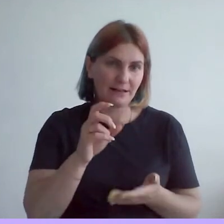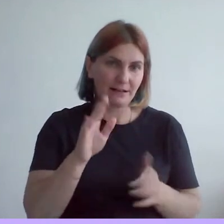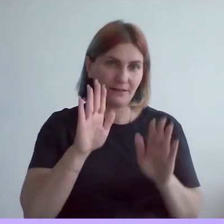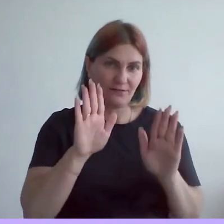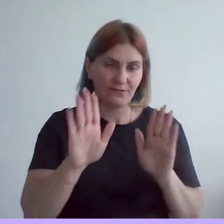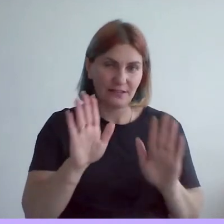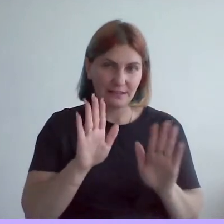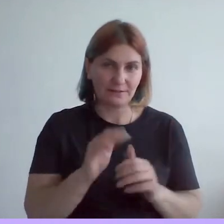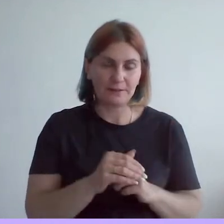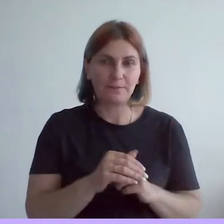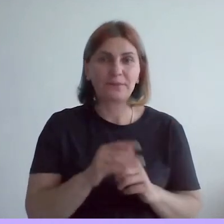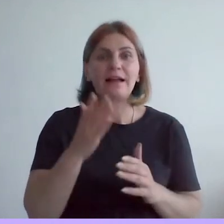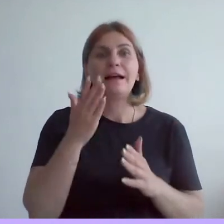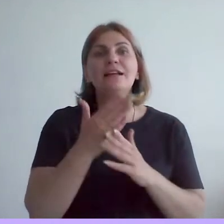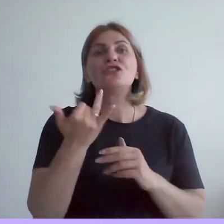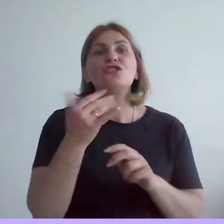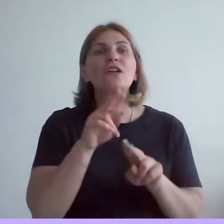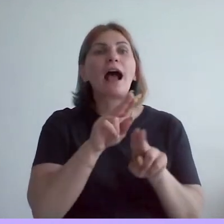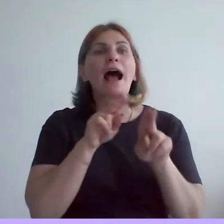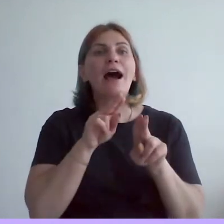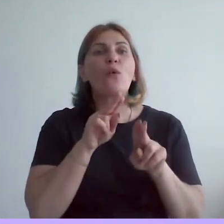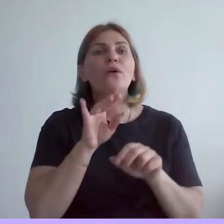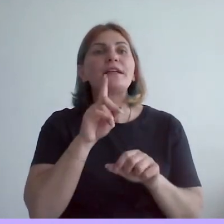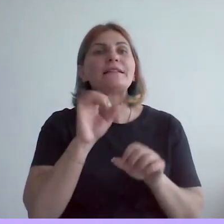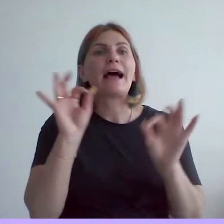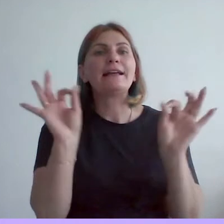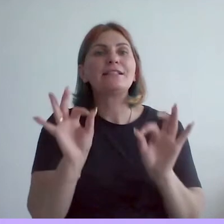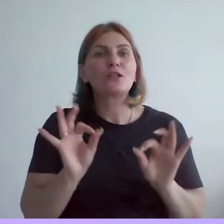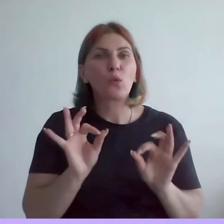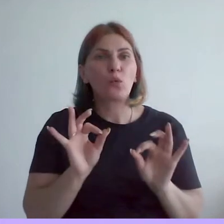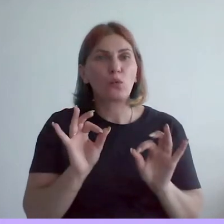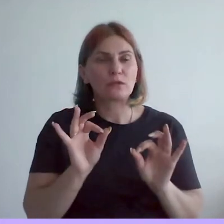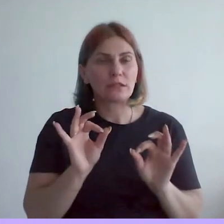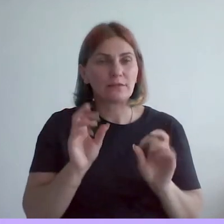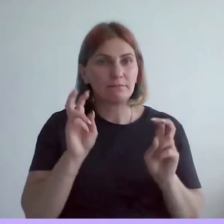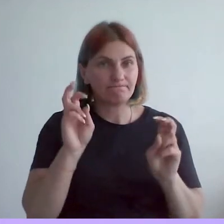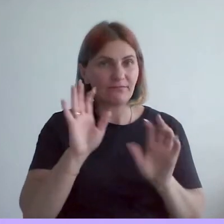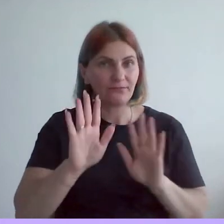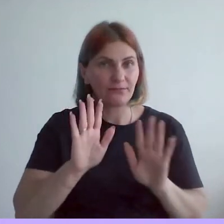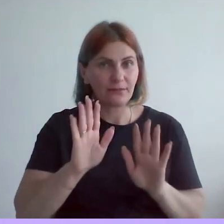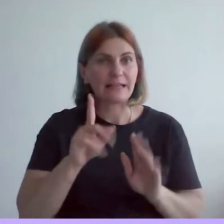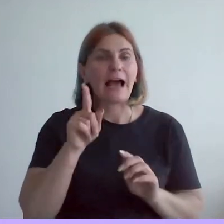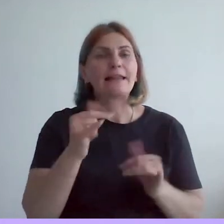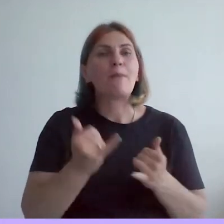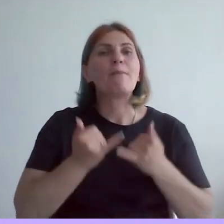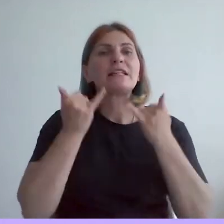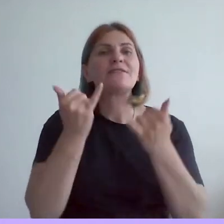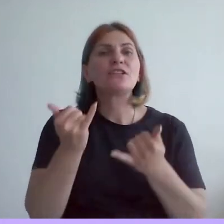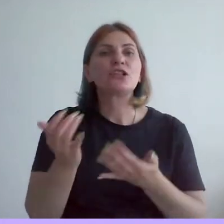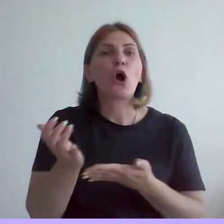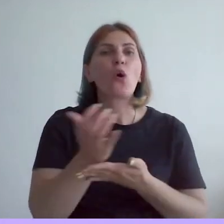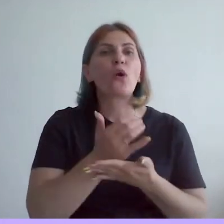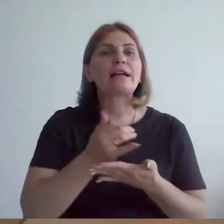называется «Охотники за искусством» и посвящена коллекционерам середины 20